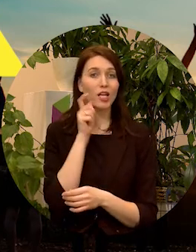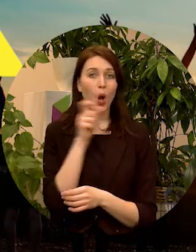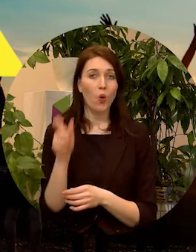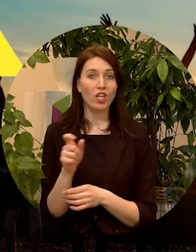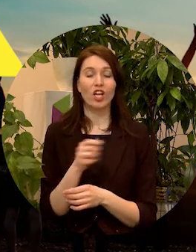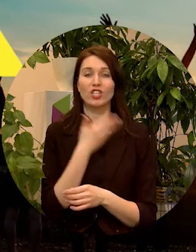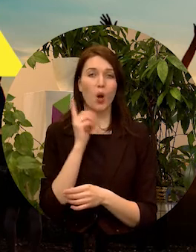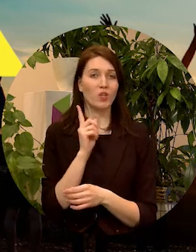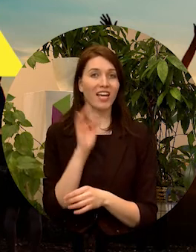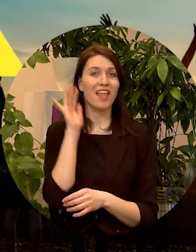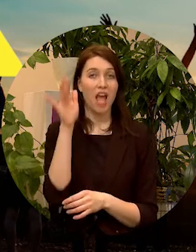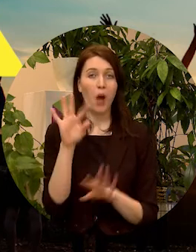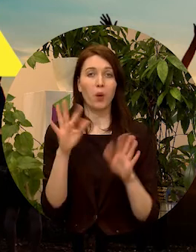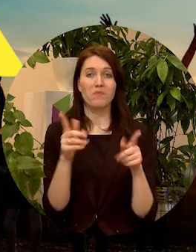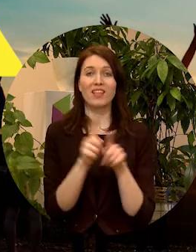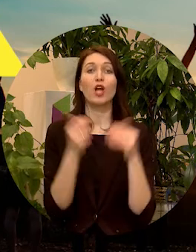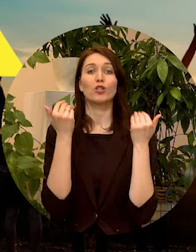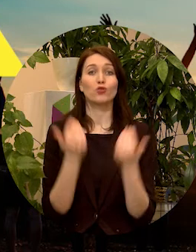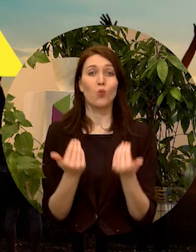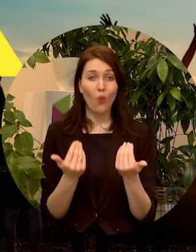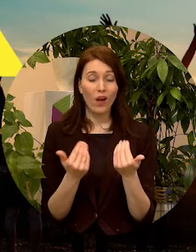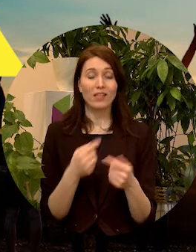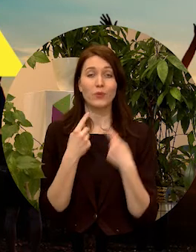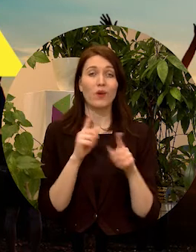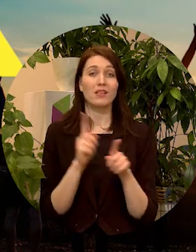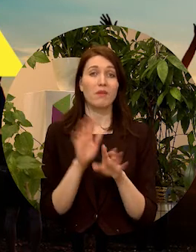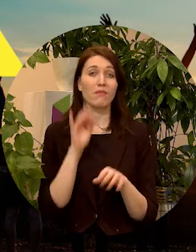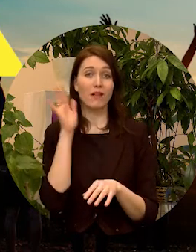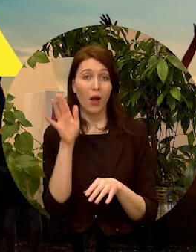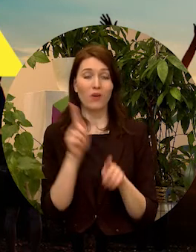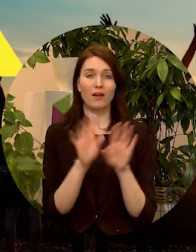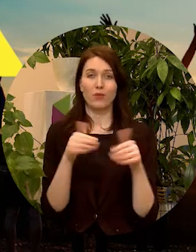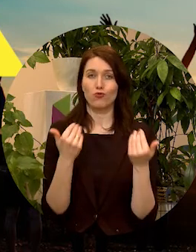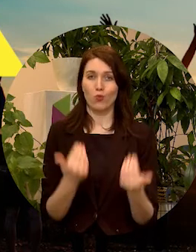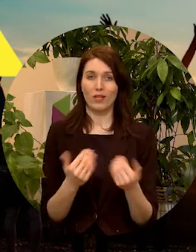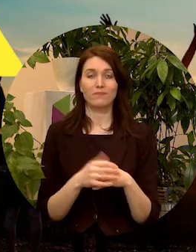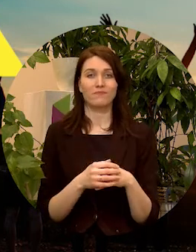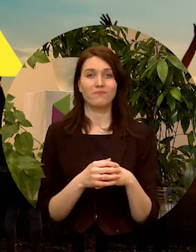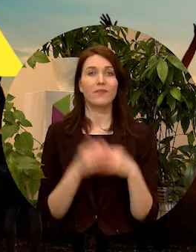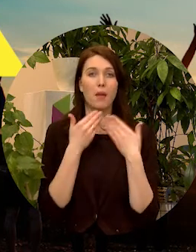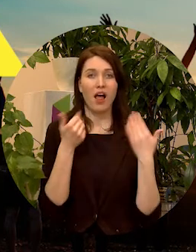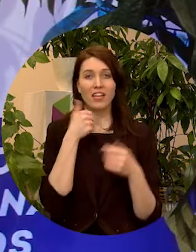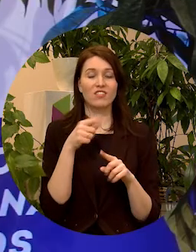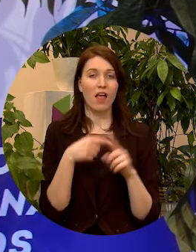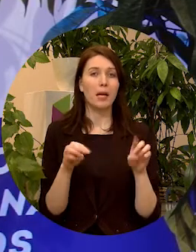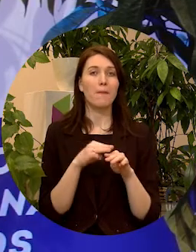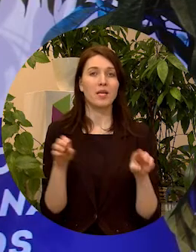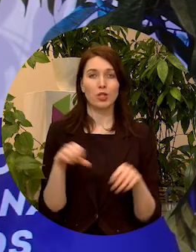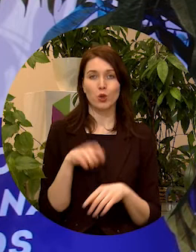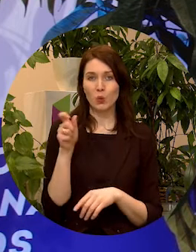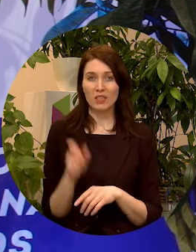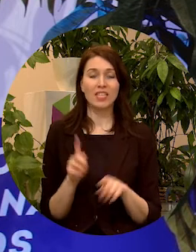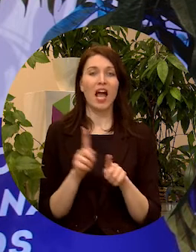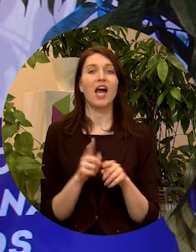ir ne tikai nākotni, bet arī šodien, tad ne tikai par nākotni, bet arī par šodienu. Jā, paldies vēlreiz ministrs kundzei, un